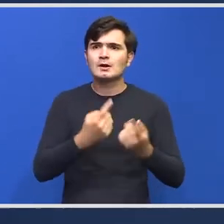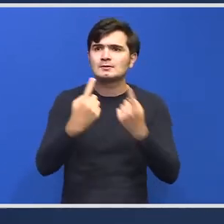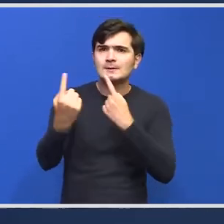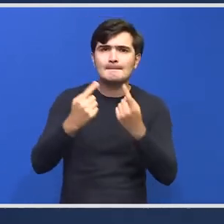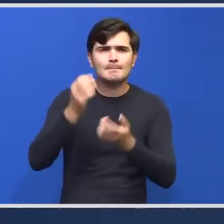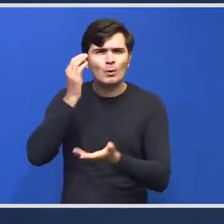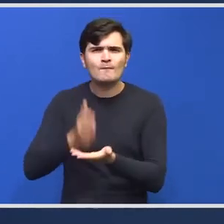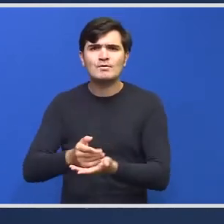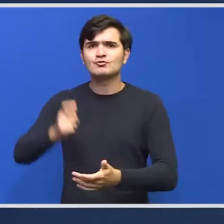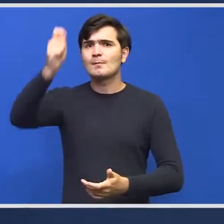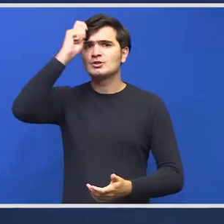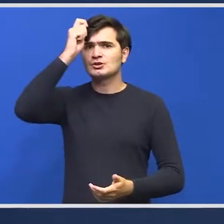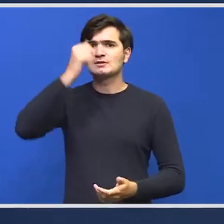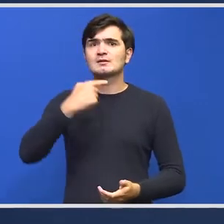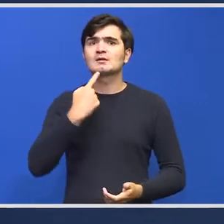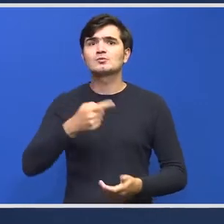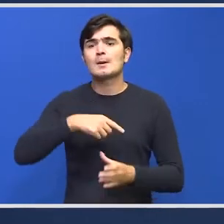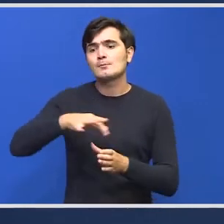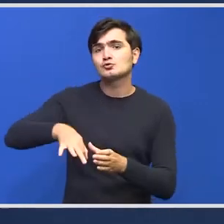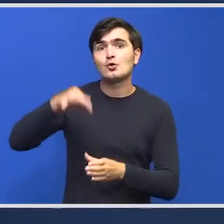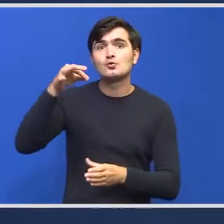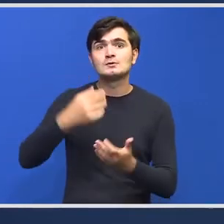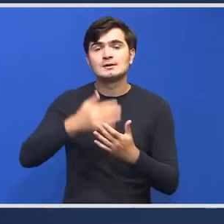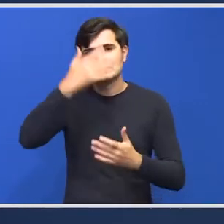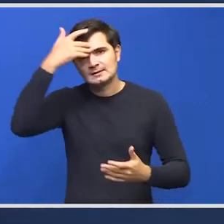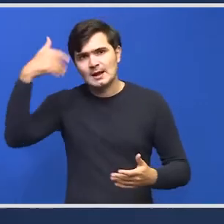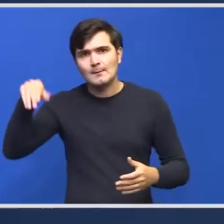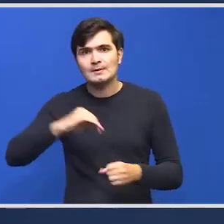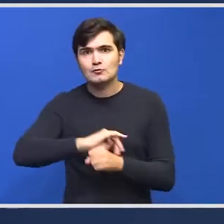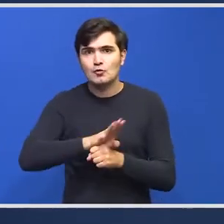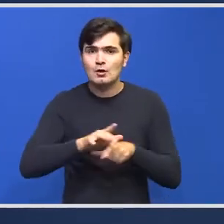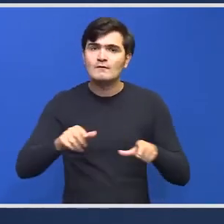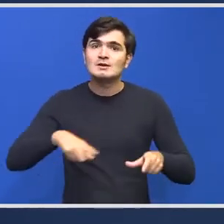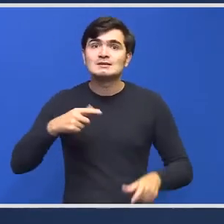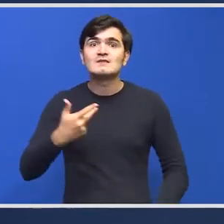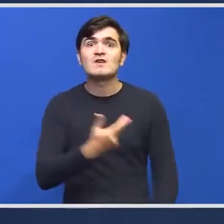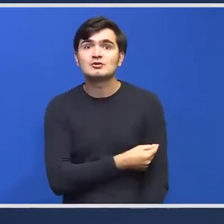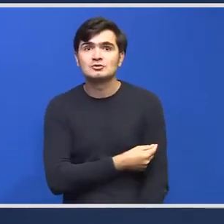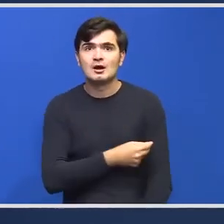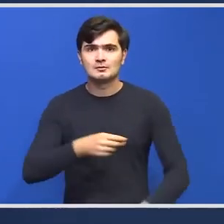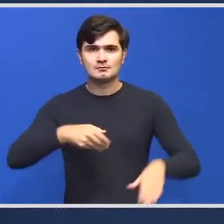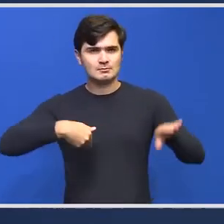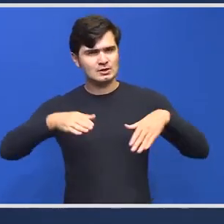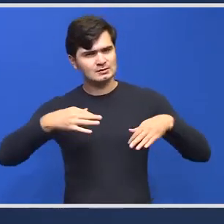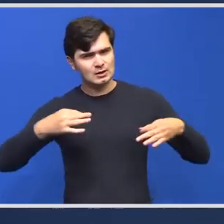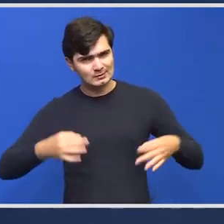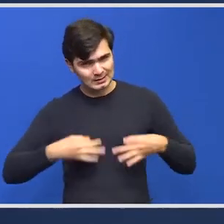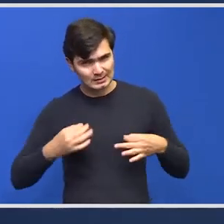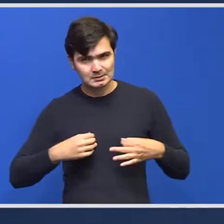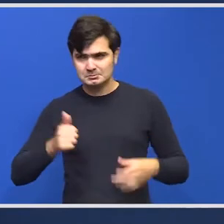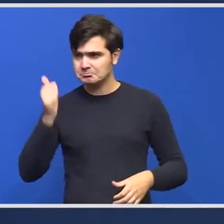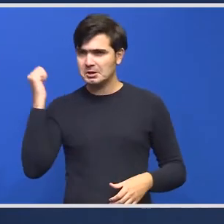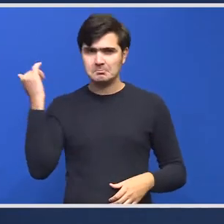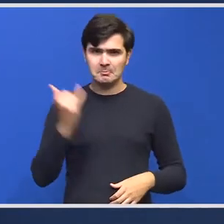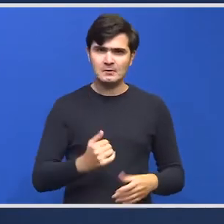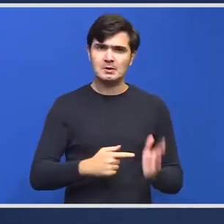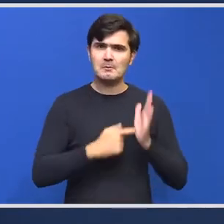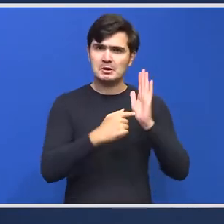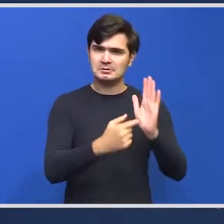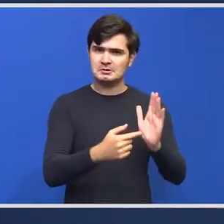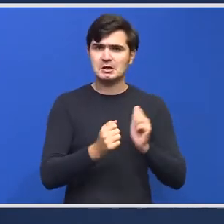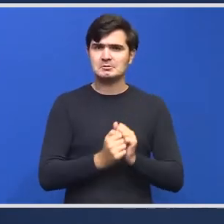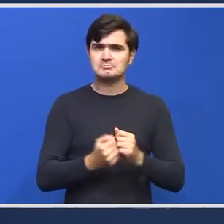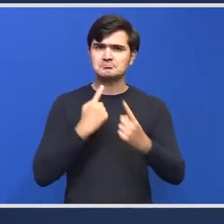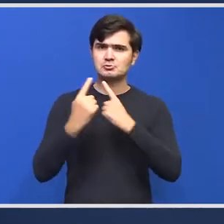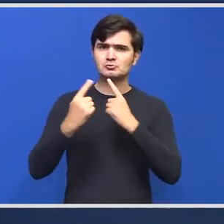cetățeni că soluția de a scăpa de pandemie este vaccinarea. Ministerul Sănătății a venit ieri și a prezentat, am avut